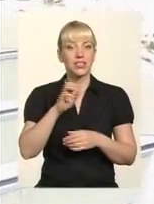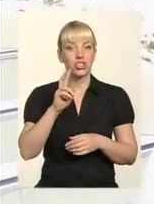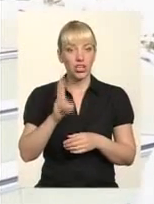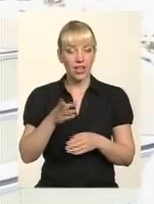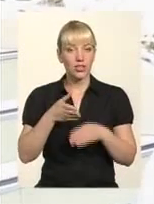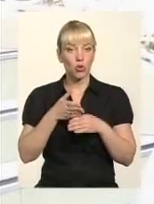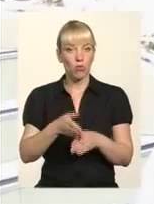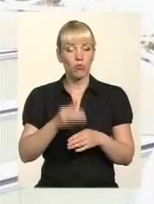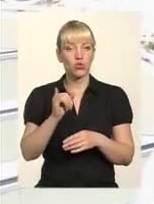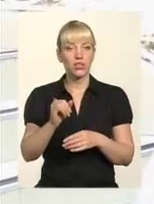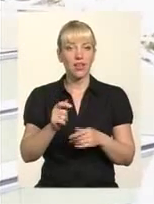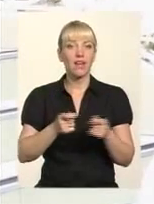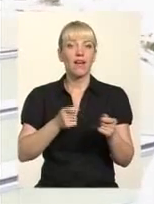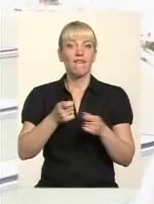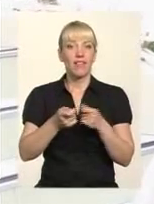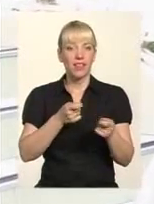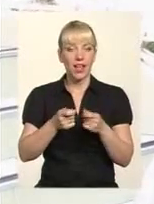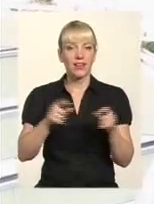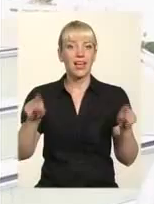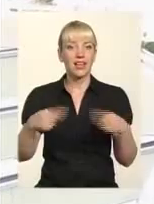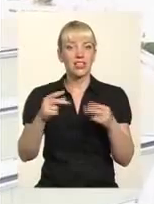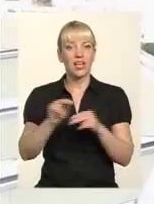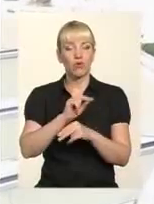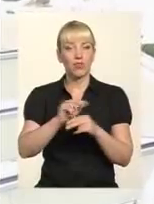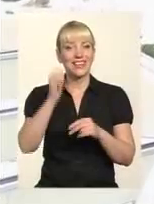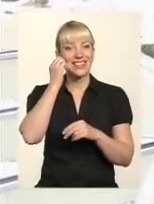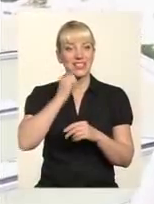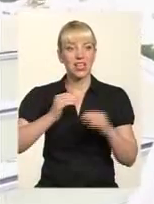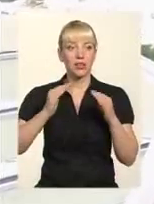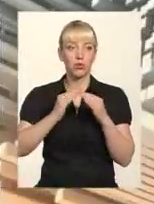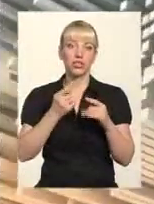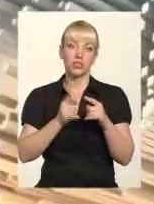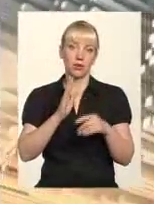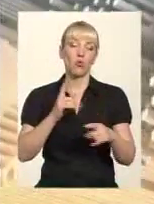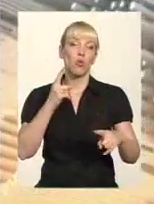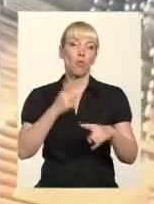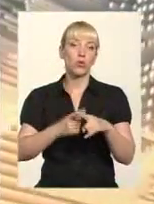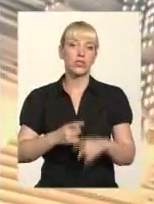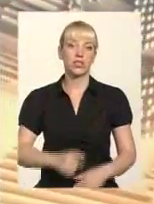влада відрестарувати старі будинки, то це буде позитивно.